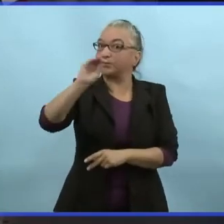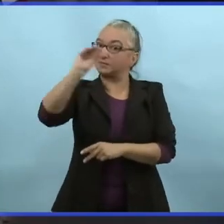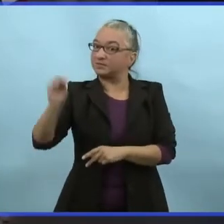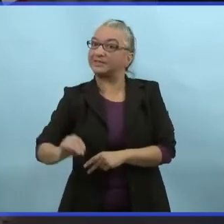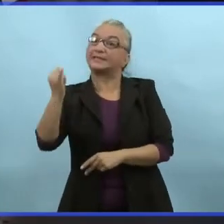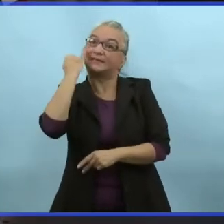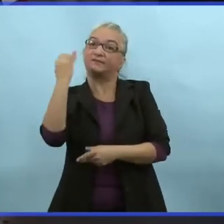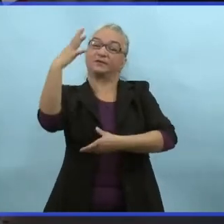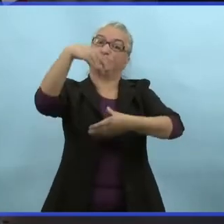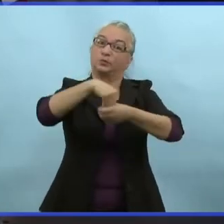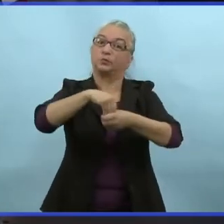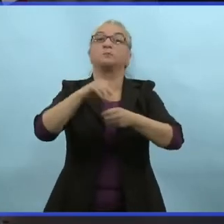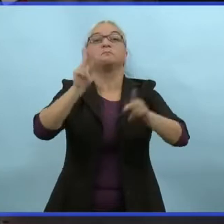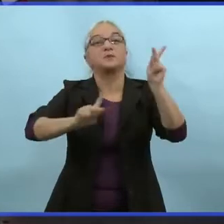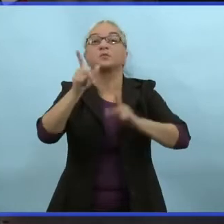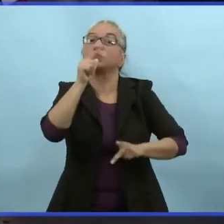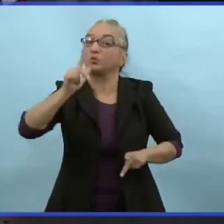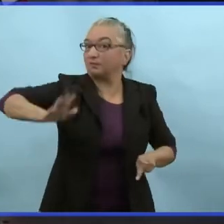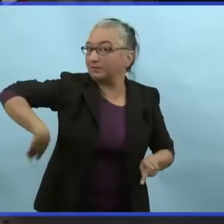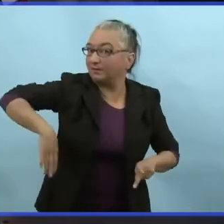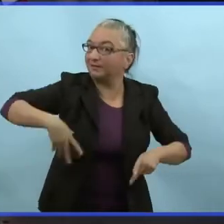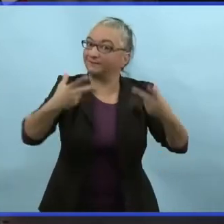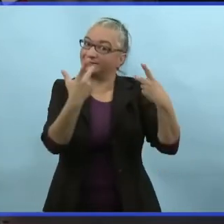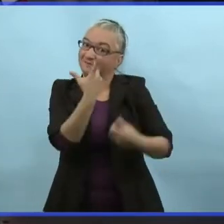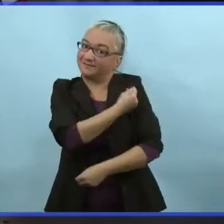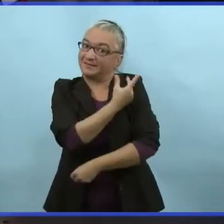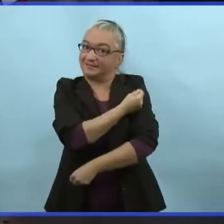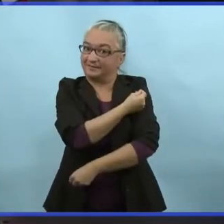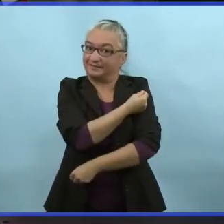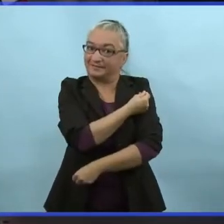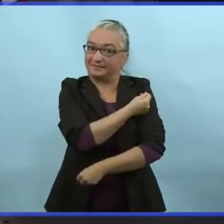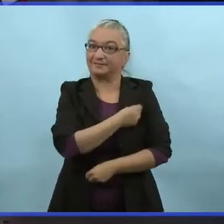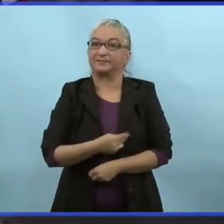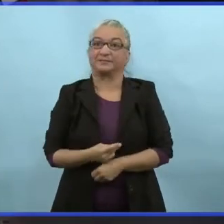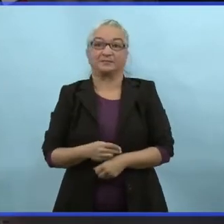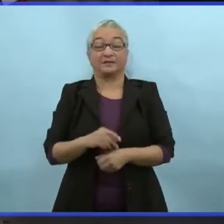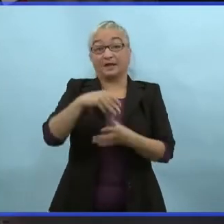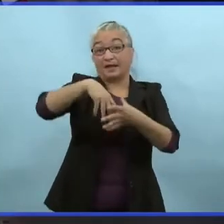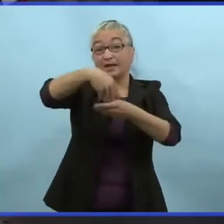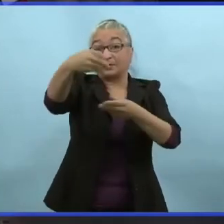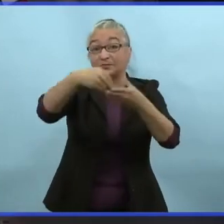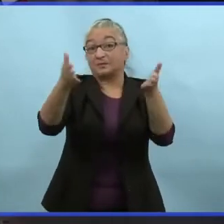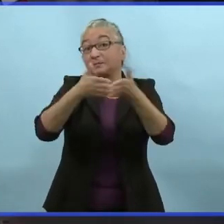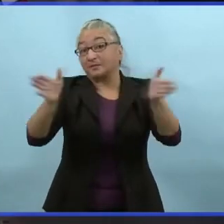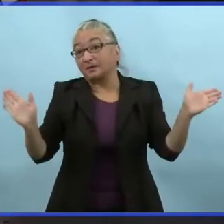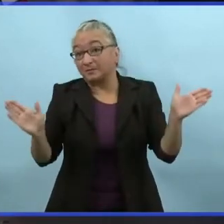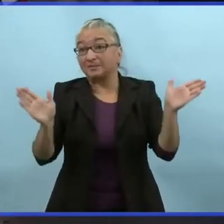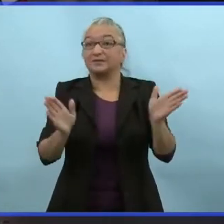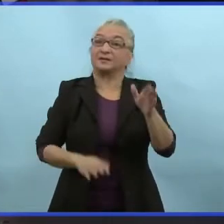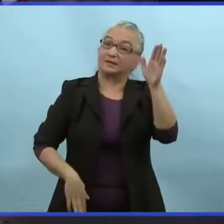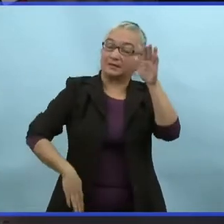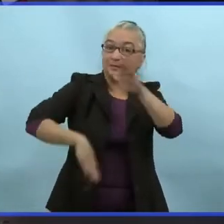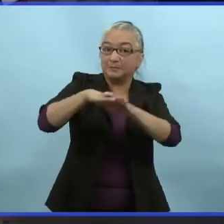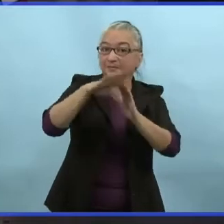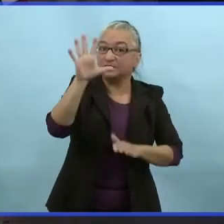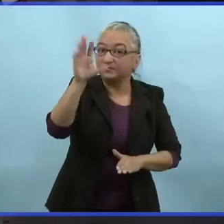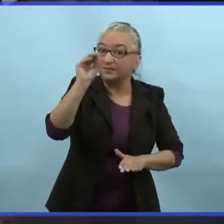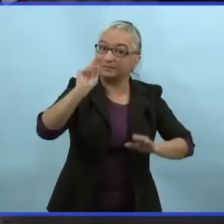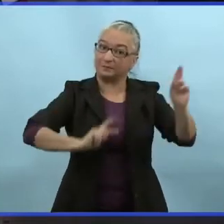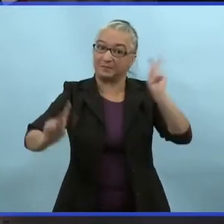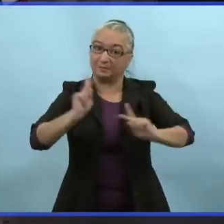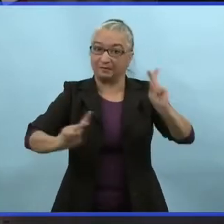les personnes non vaccinées qui sont admissibles au vaccin. Les rassemblements publics en extérieur sont limités à 50 personnes.